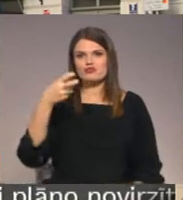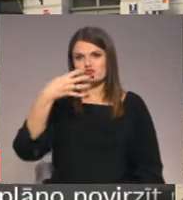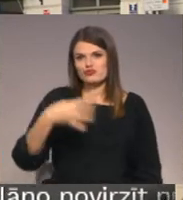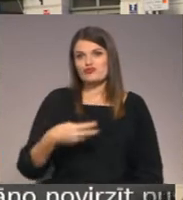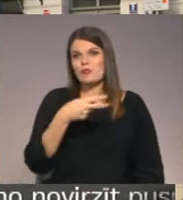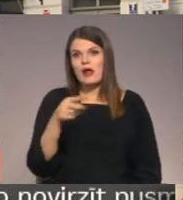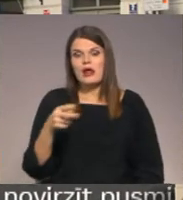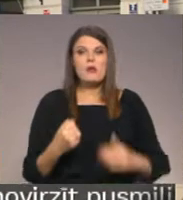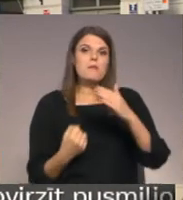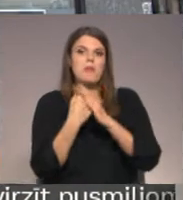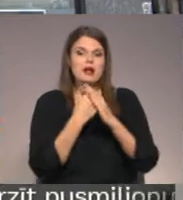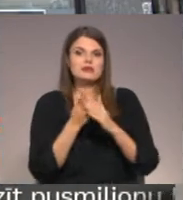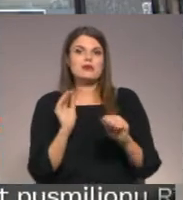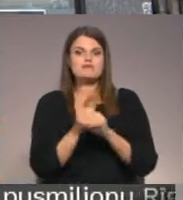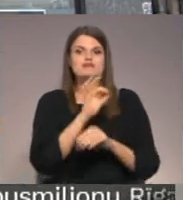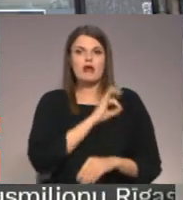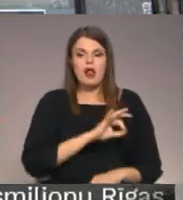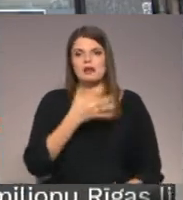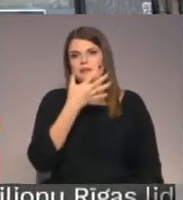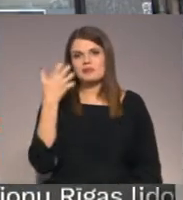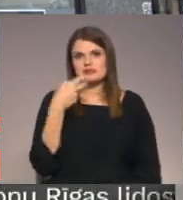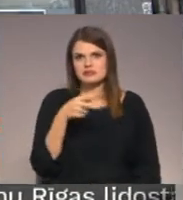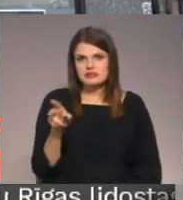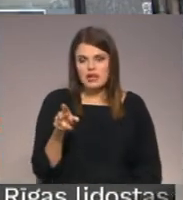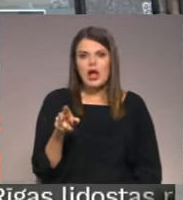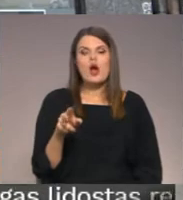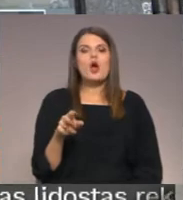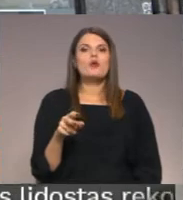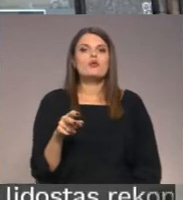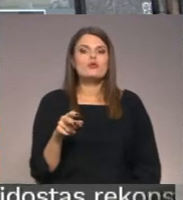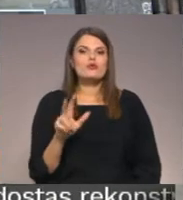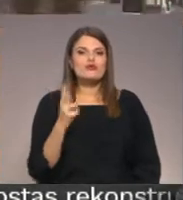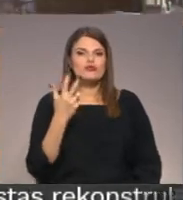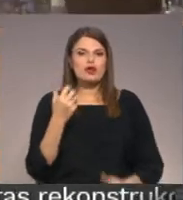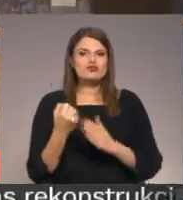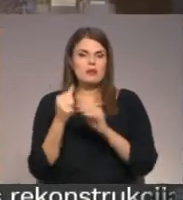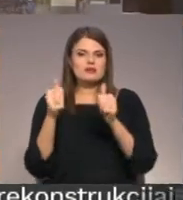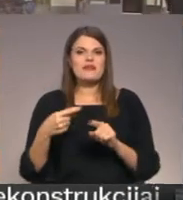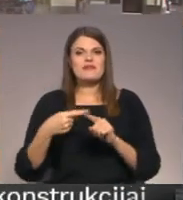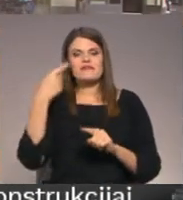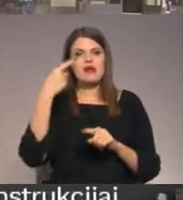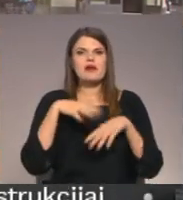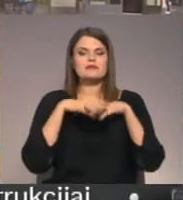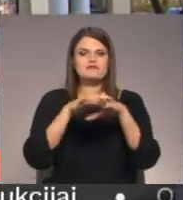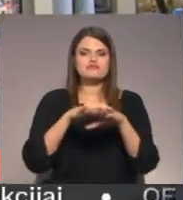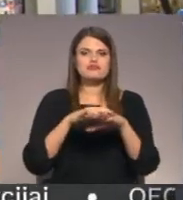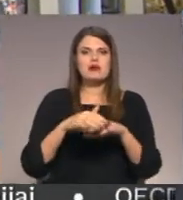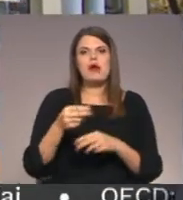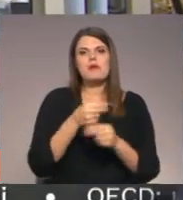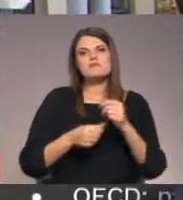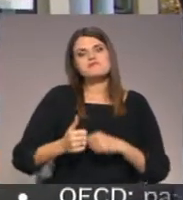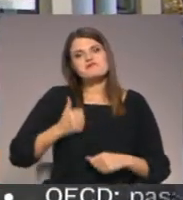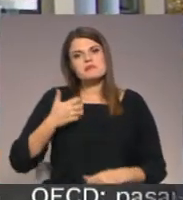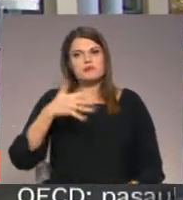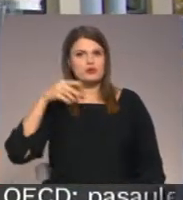Tikmēr maksimālā subsīdija algai būs 500 eiro. Trešo atbalsta veidu vienreizēju grantu uzņēmumam 50 tūkstoši eiro